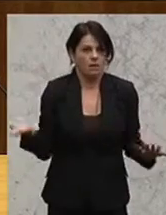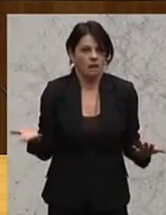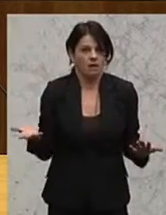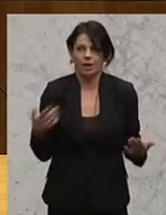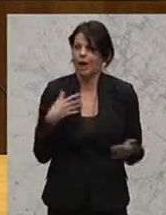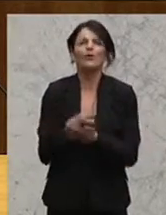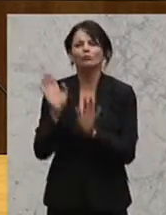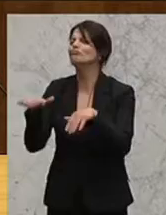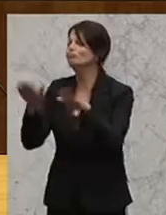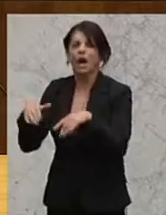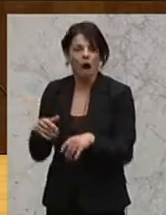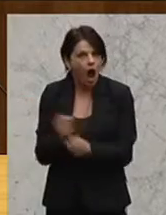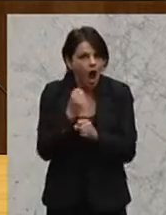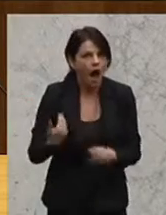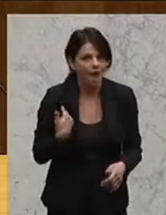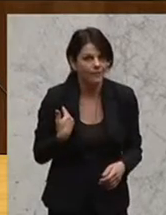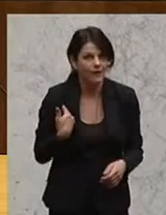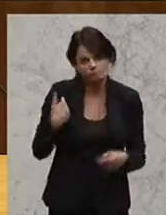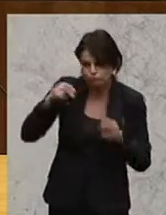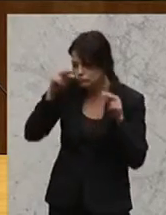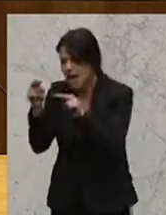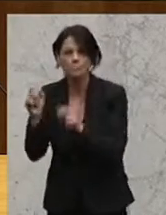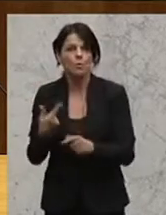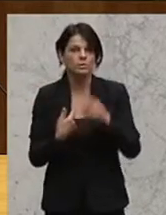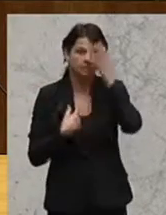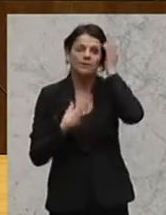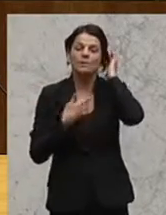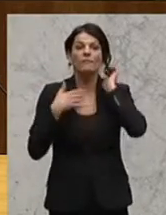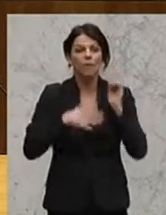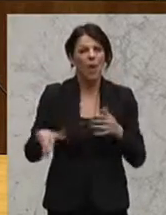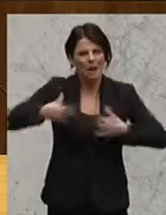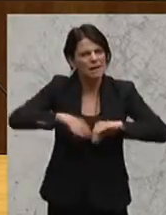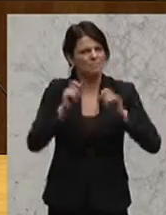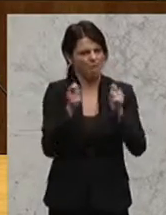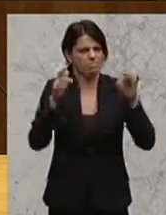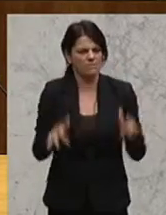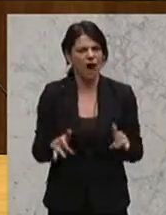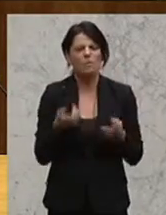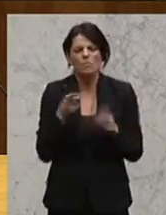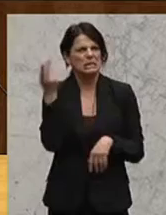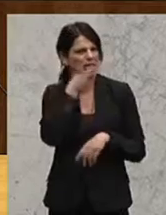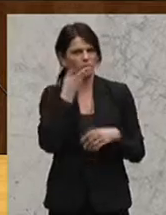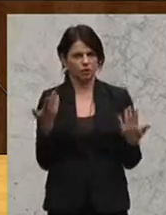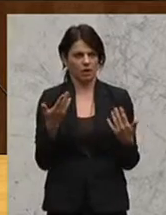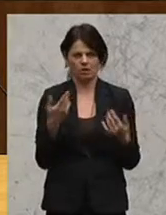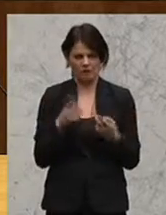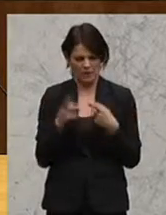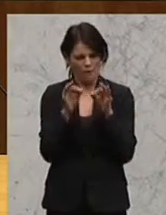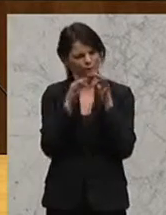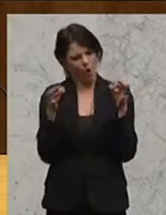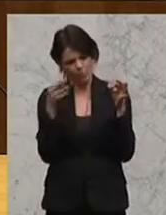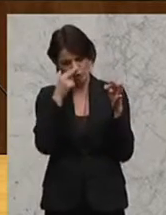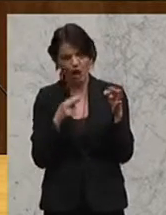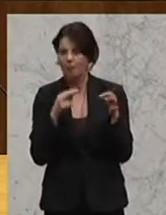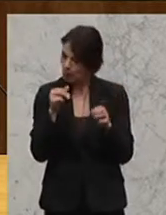da nicht wegschauen kann. Und daher bin ich froh, dass es diesen Antrag, Gemeinsamen, gibt. Da ist ja an sich eine Selbstverständlichkeit, wenn man sich die Formulierung anschaut,